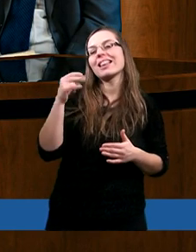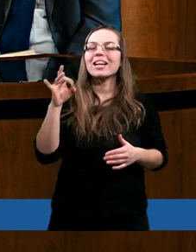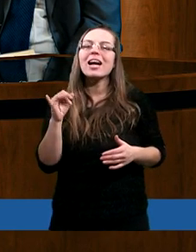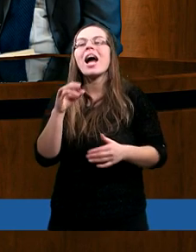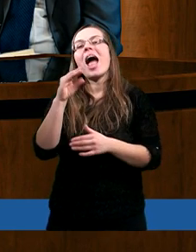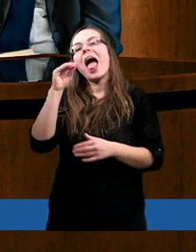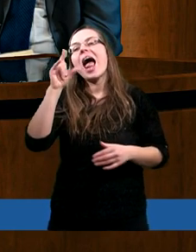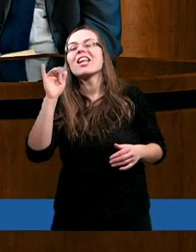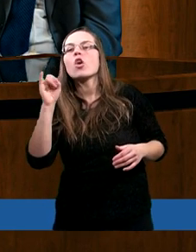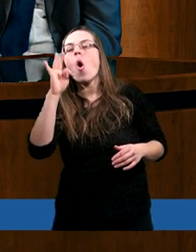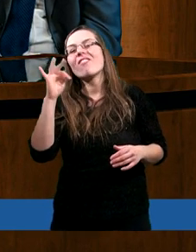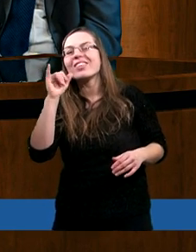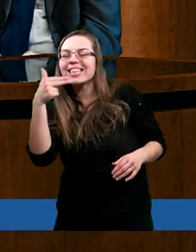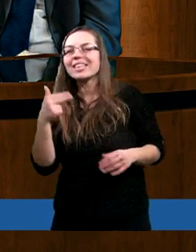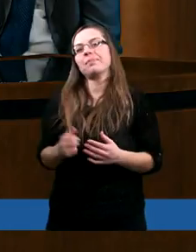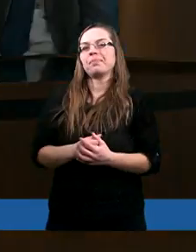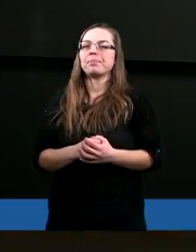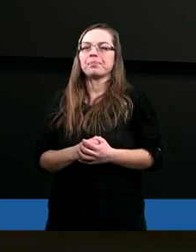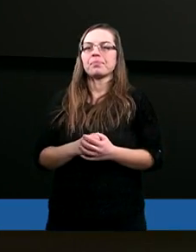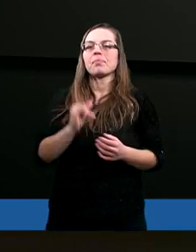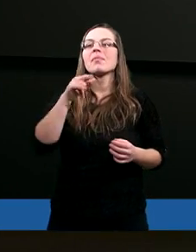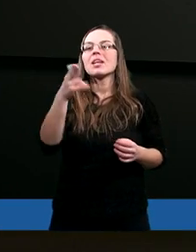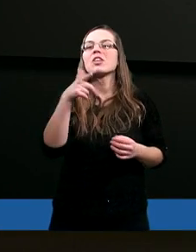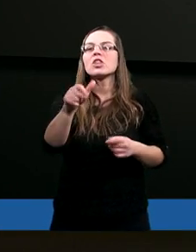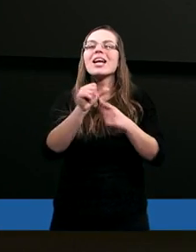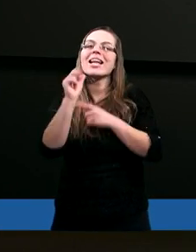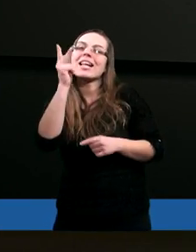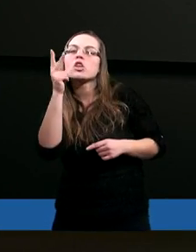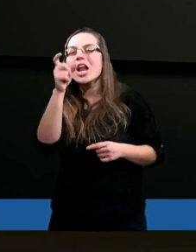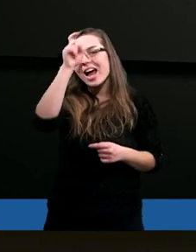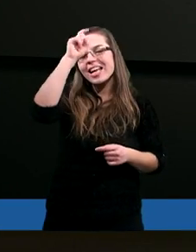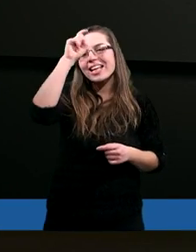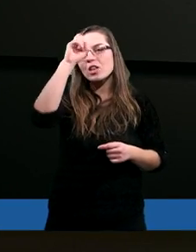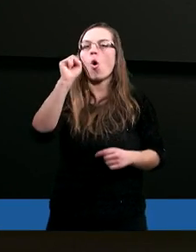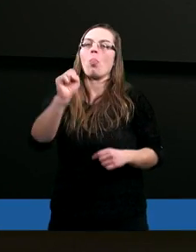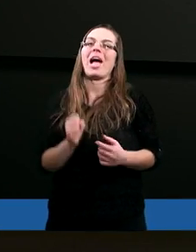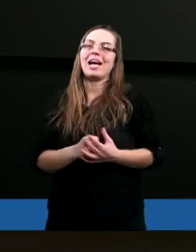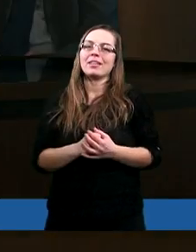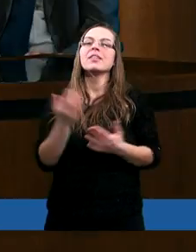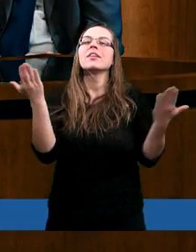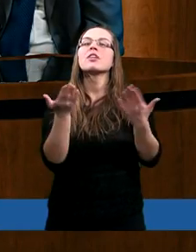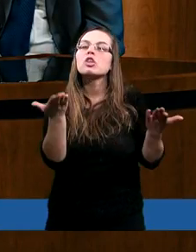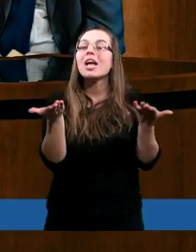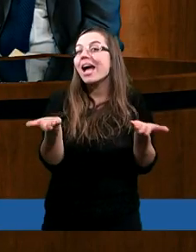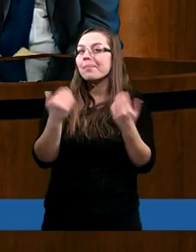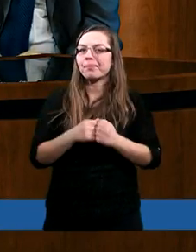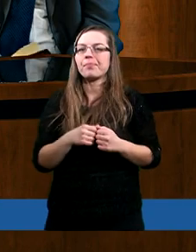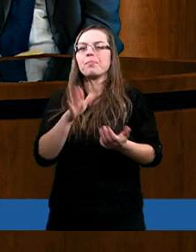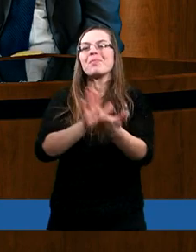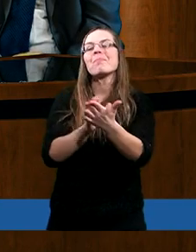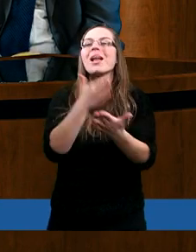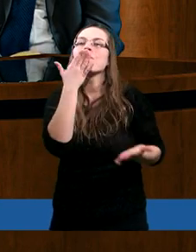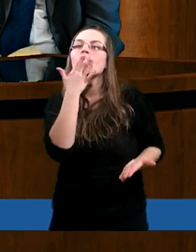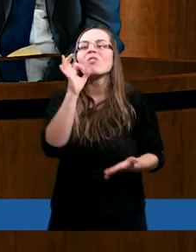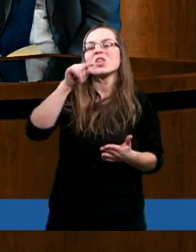Elohim. Gdzie jest ta trzecia istota? Gdzie Biblia